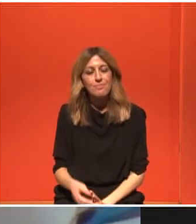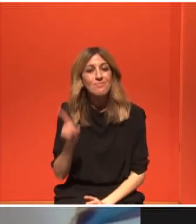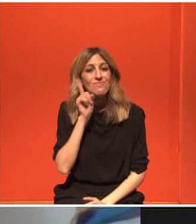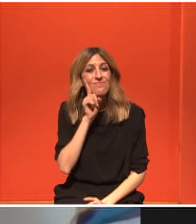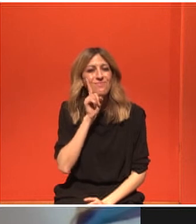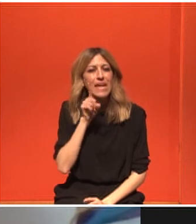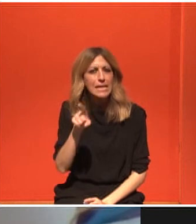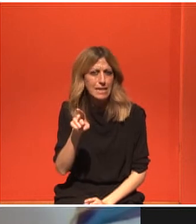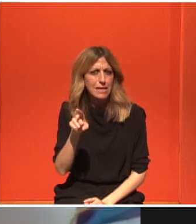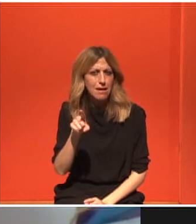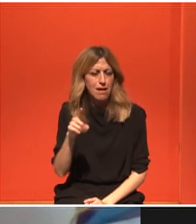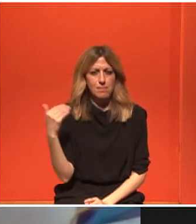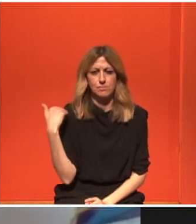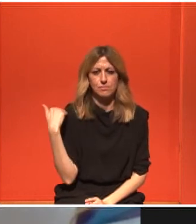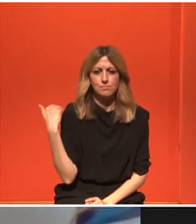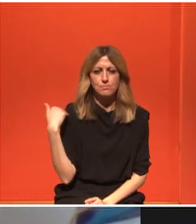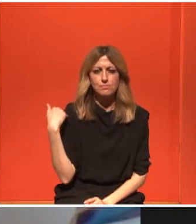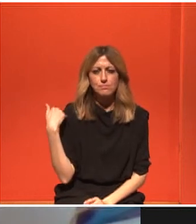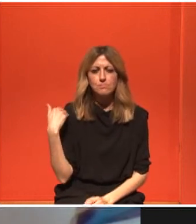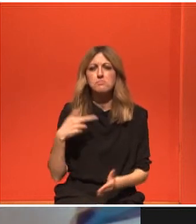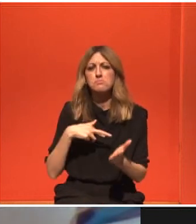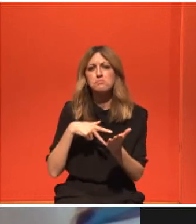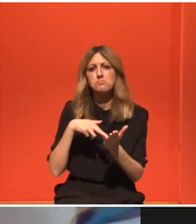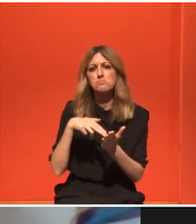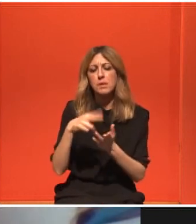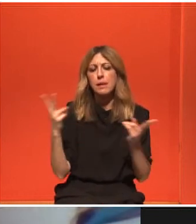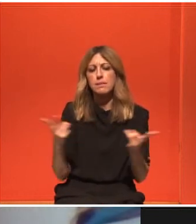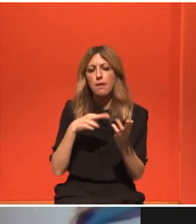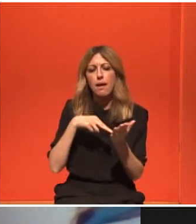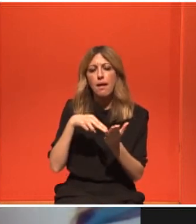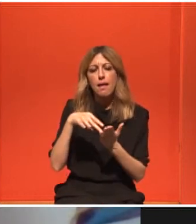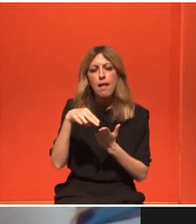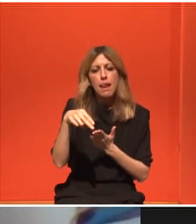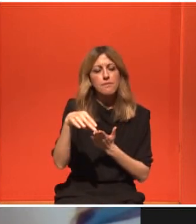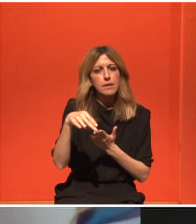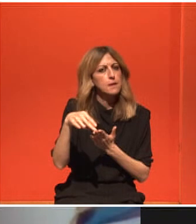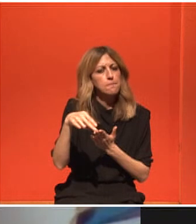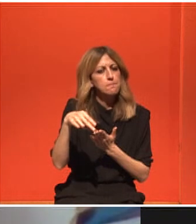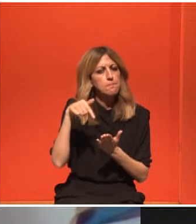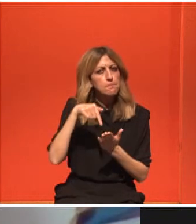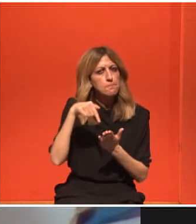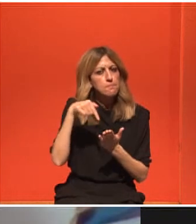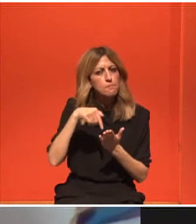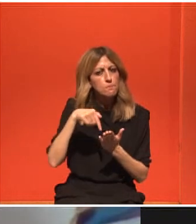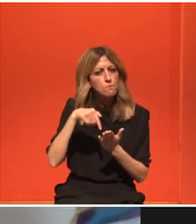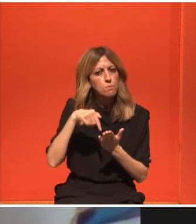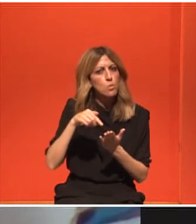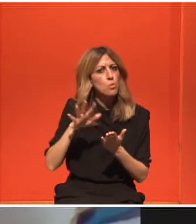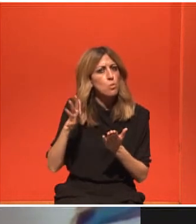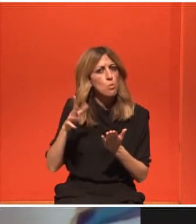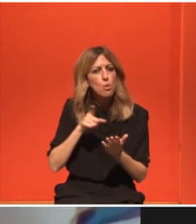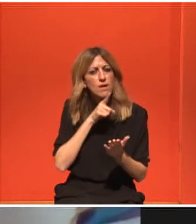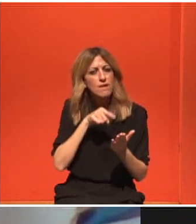άσκηση που κάνει αυτή τη στιγμή μέσω του περπατήματος μπορεί να εξελιχθεί αργότερα σε ένα πρωτόκολλο